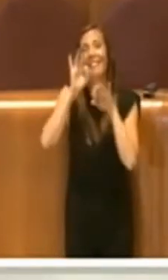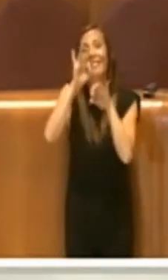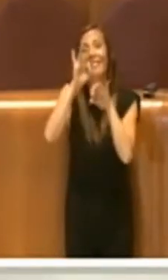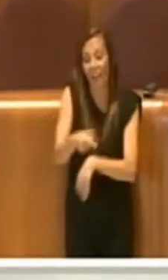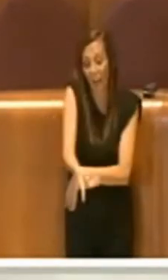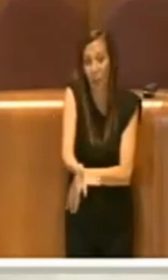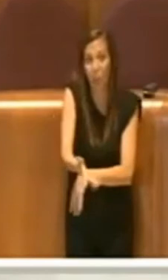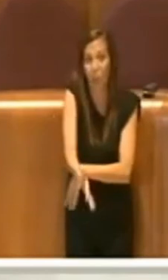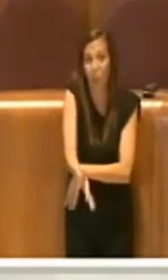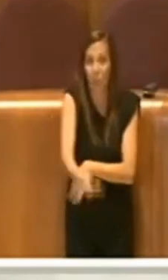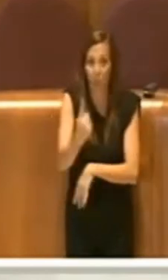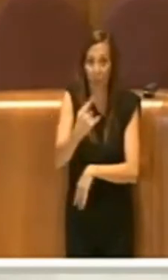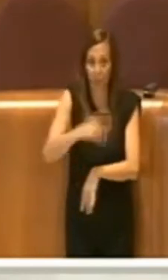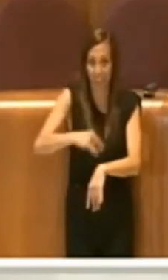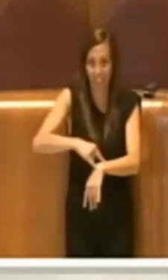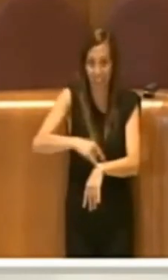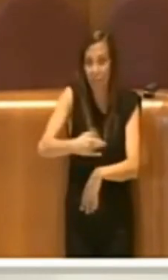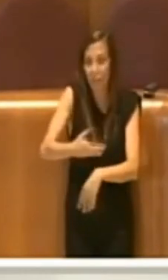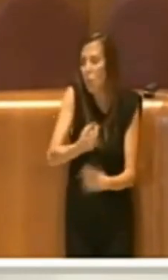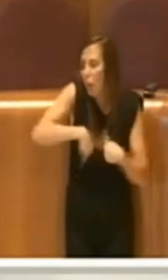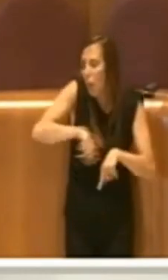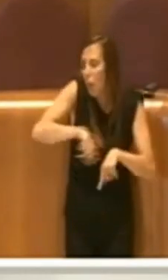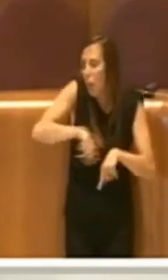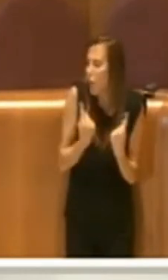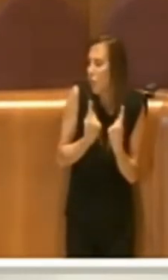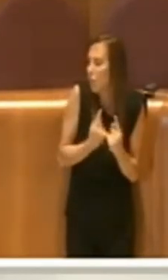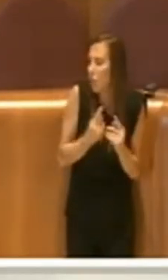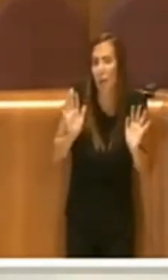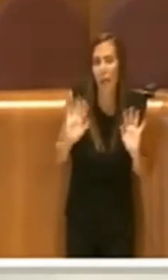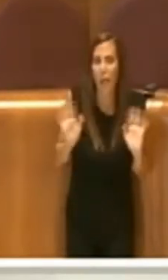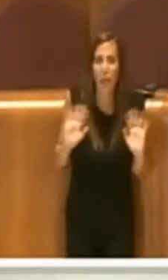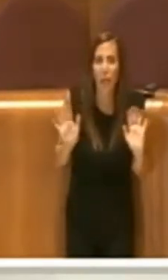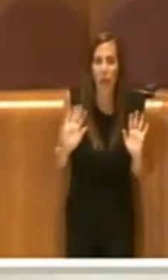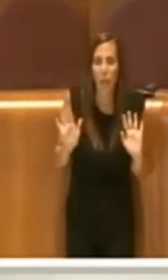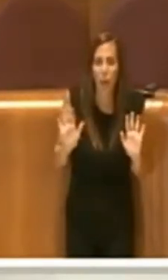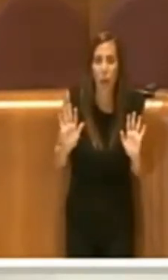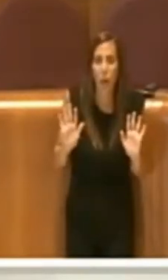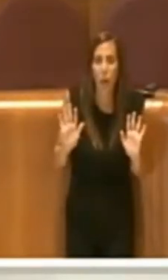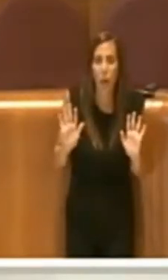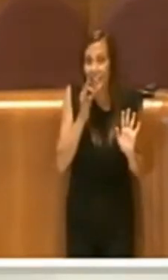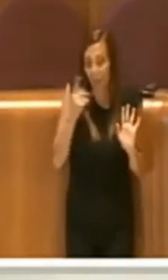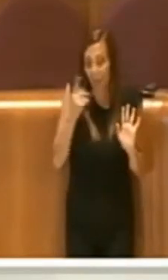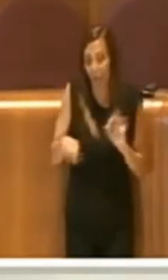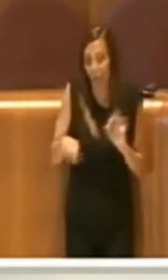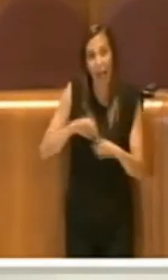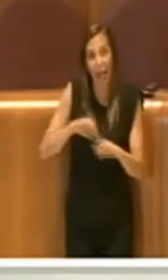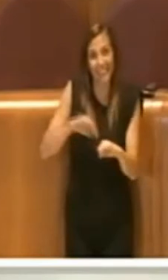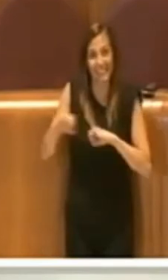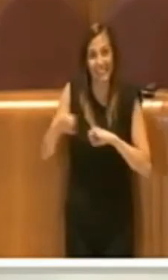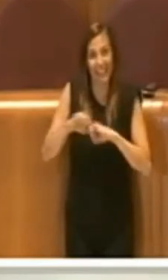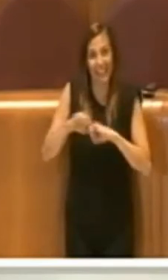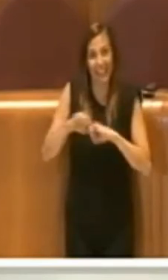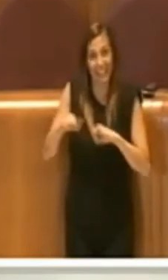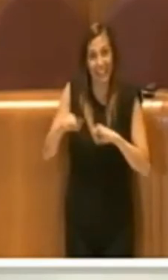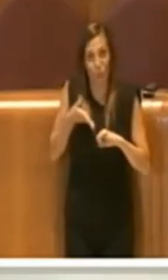aspetteremo, via, non è questo il punto. Per cui questa amministrazione ha